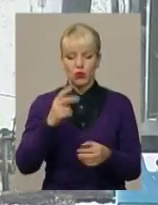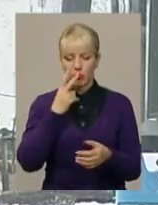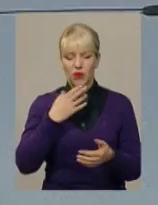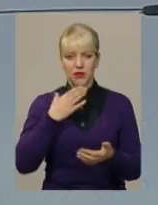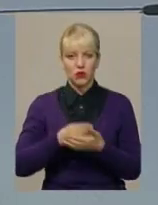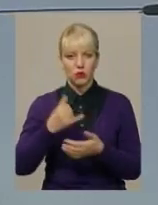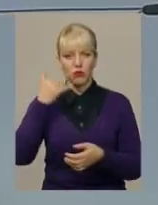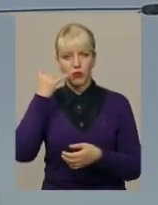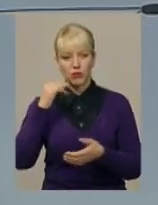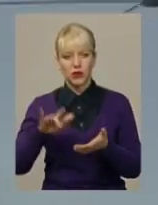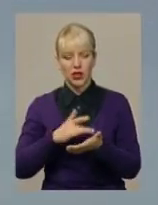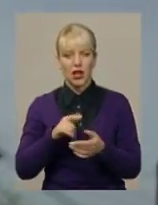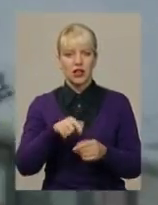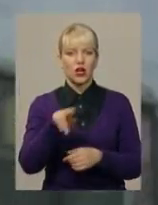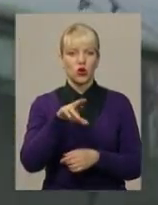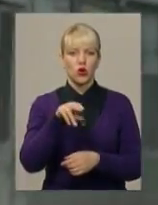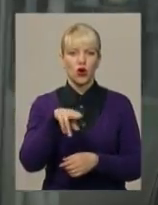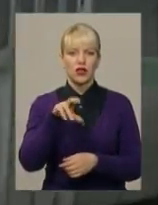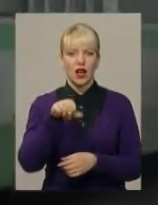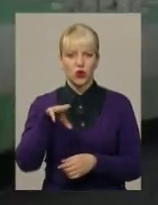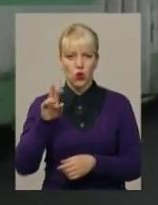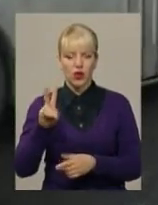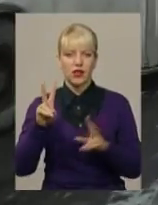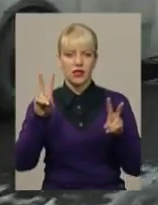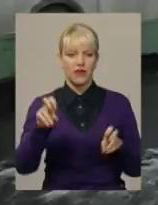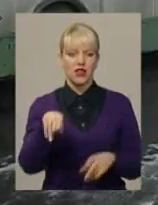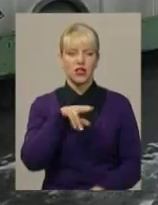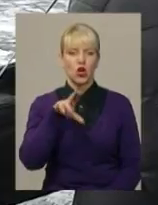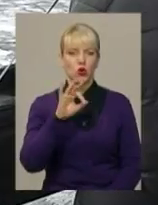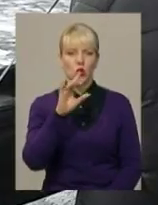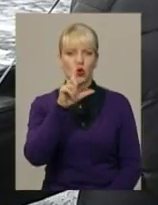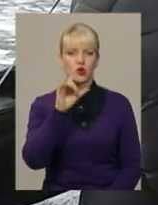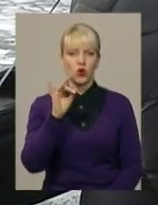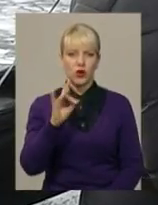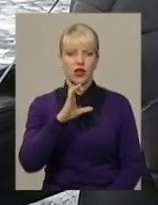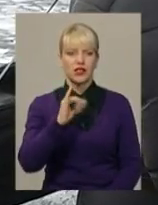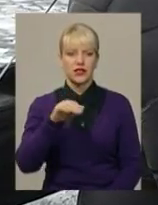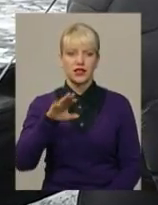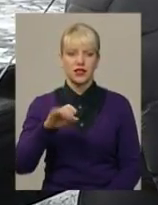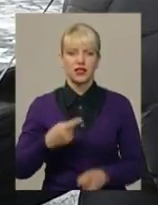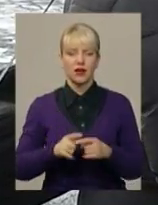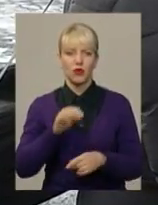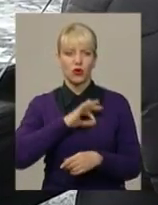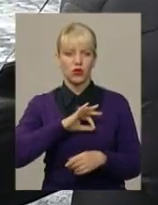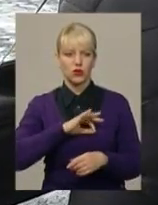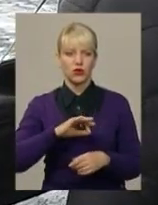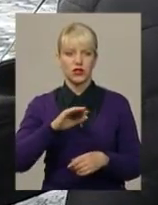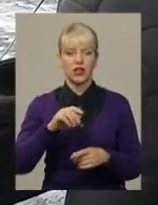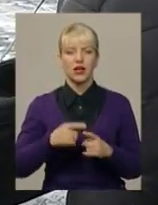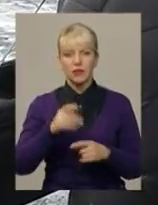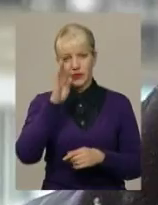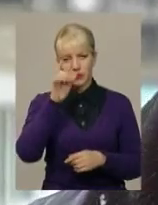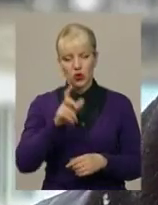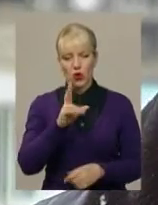завантажити додаток під назвою «Дозор Сіті». Зараз він працює, але в тестовому режимі. Ним користується житель Хмельницького Олексій Ковтун.